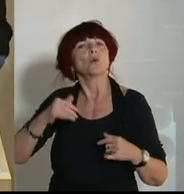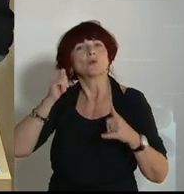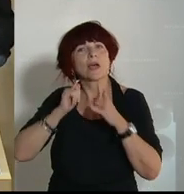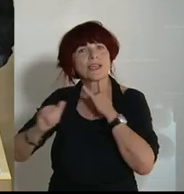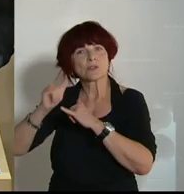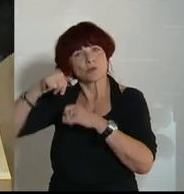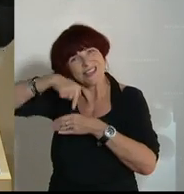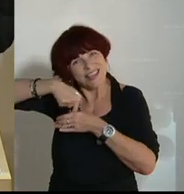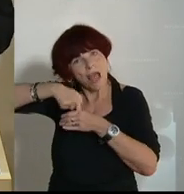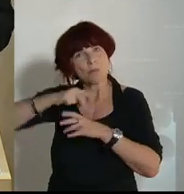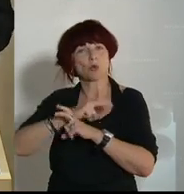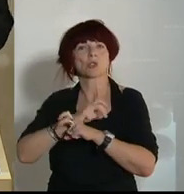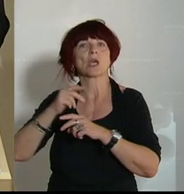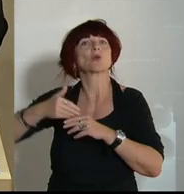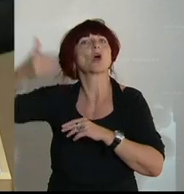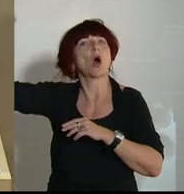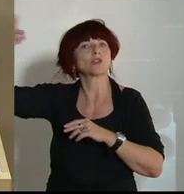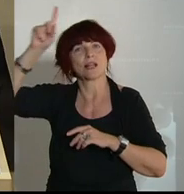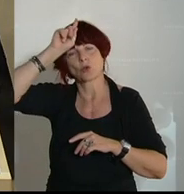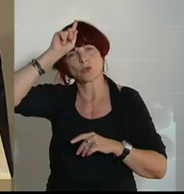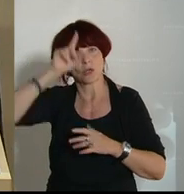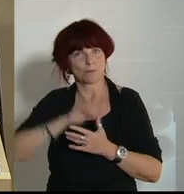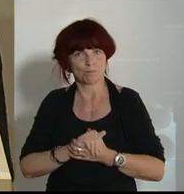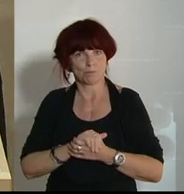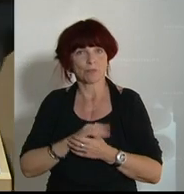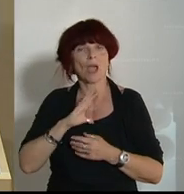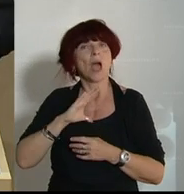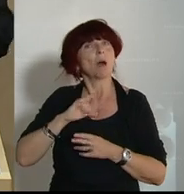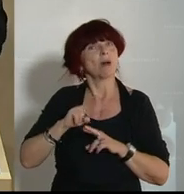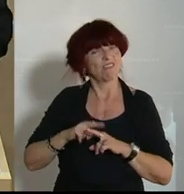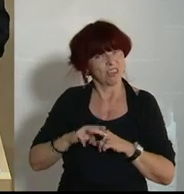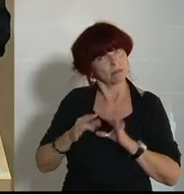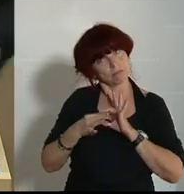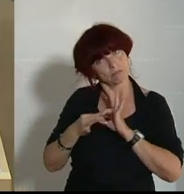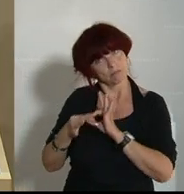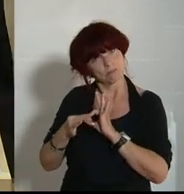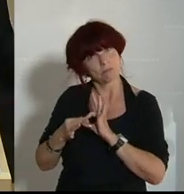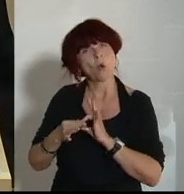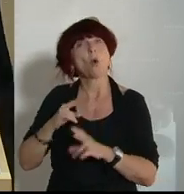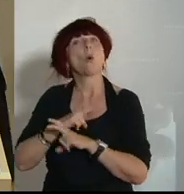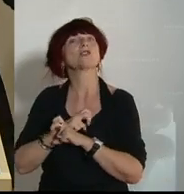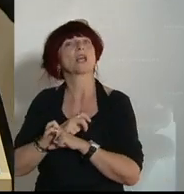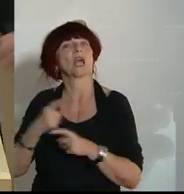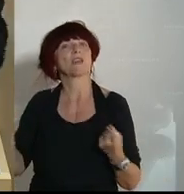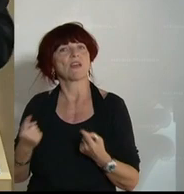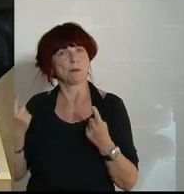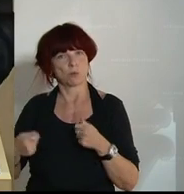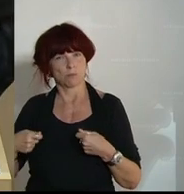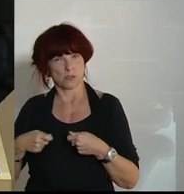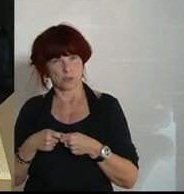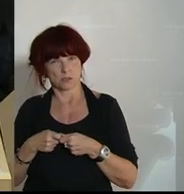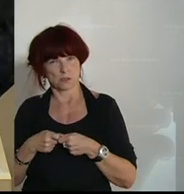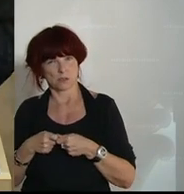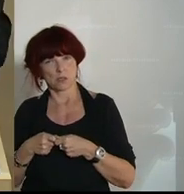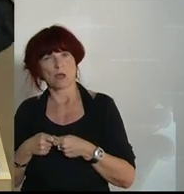sage ich super. Was erwarten wir uns? Wenn das unter dem Dach der Österreichwerbung passiert, in Koordination mit den